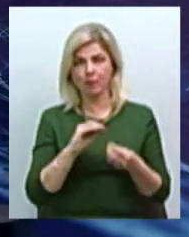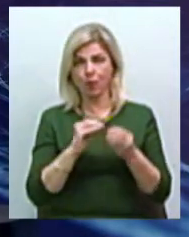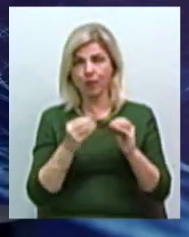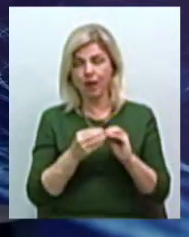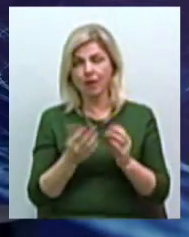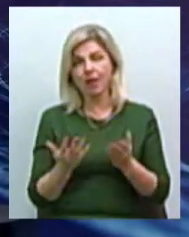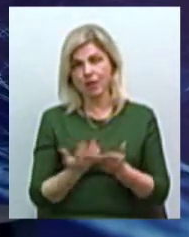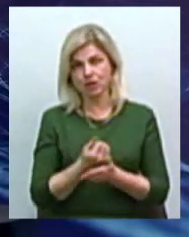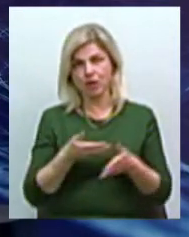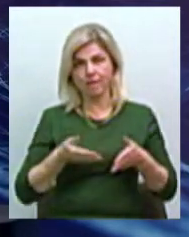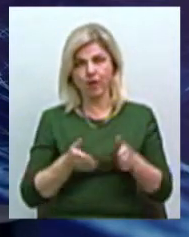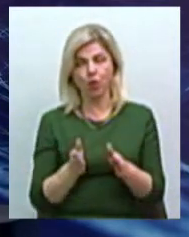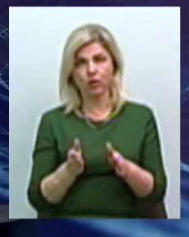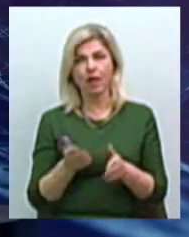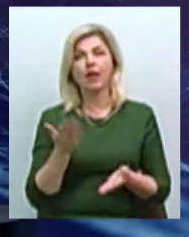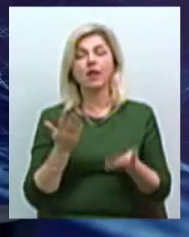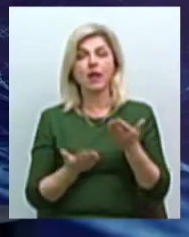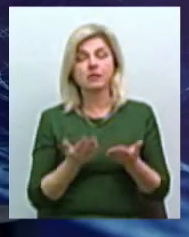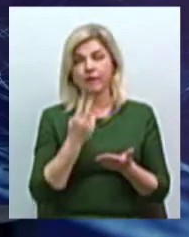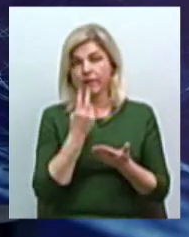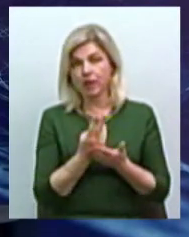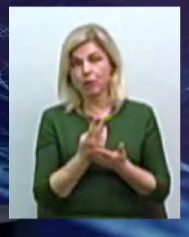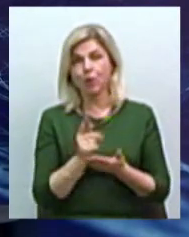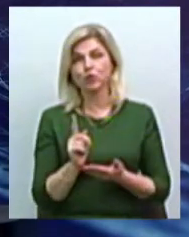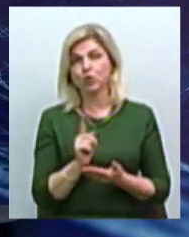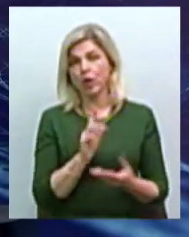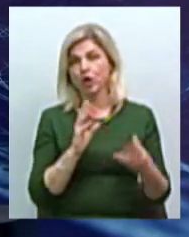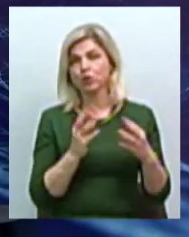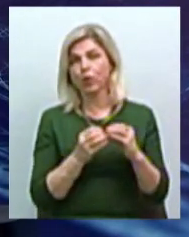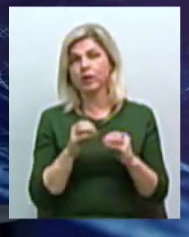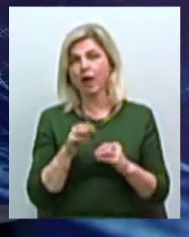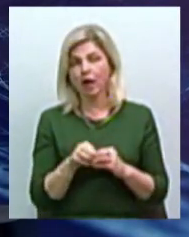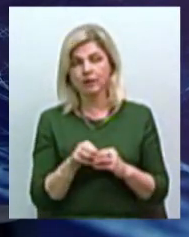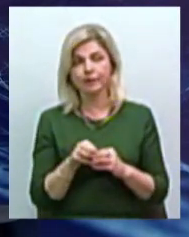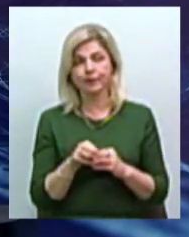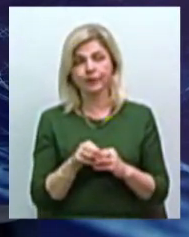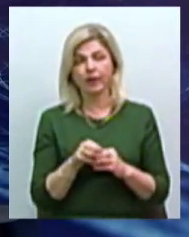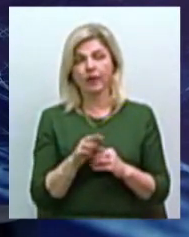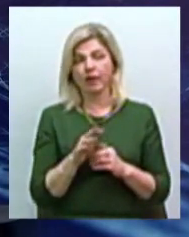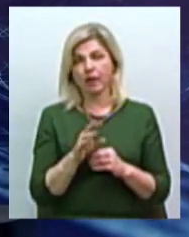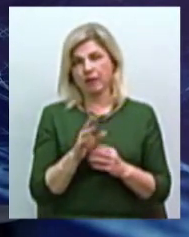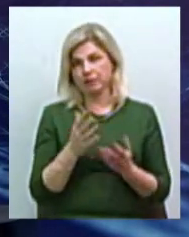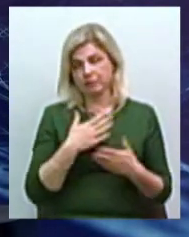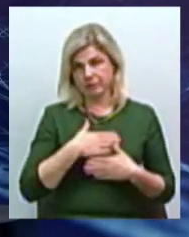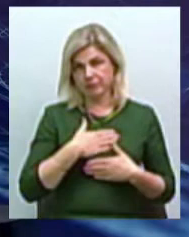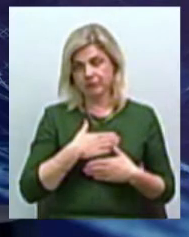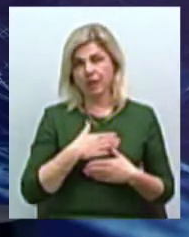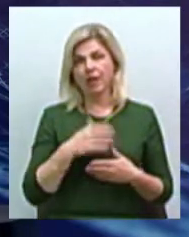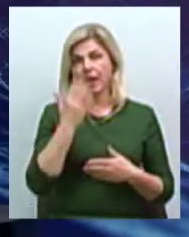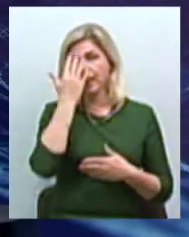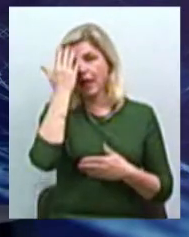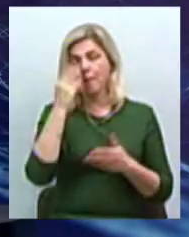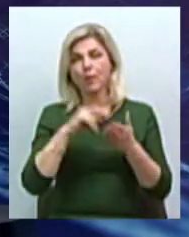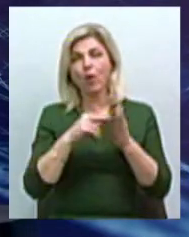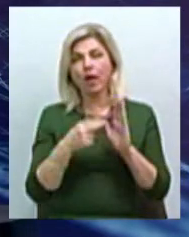выход. Тому що, якщо ми бачимо, що результат не саме жальний, але, скажімо так, ідея проєкта родилась